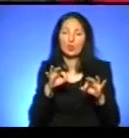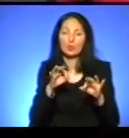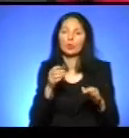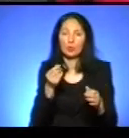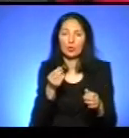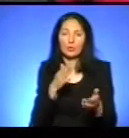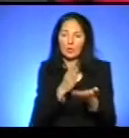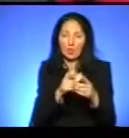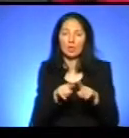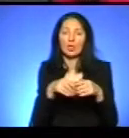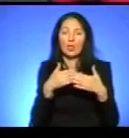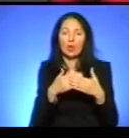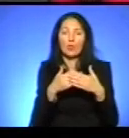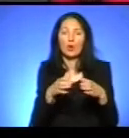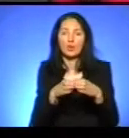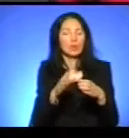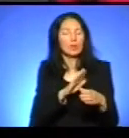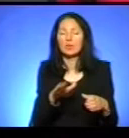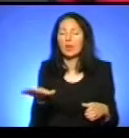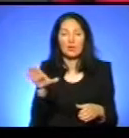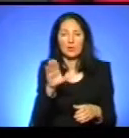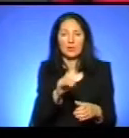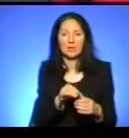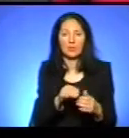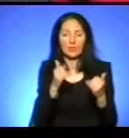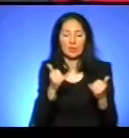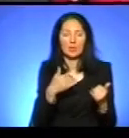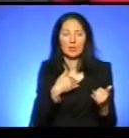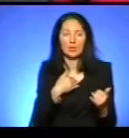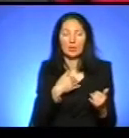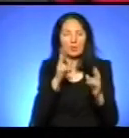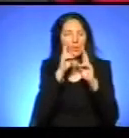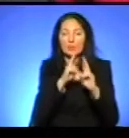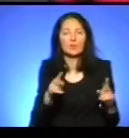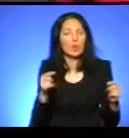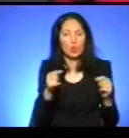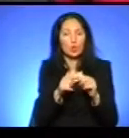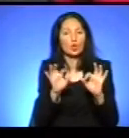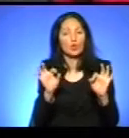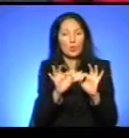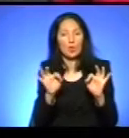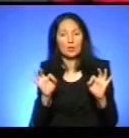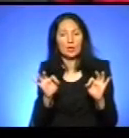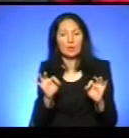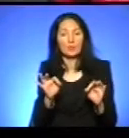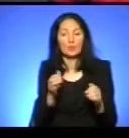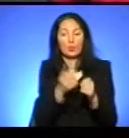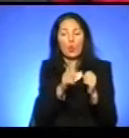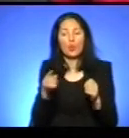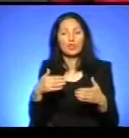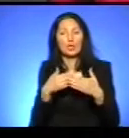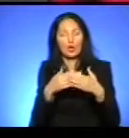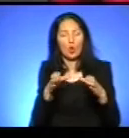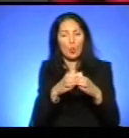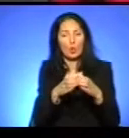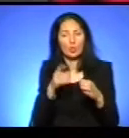громади. Є, але, на жаль, не всі. Зараз я не володію конкретно, не маю зріз по кожній громаді. Я думаю, ми